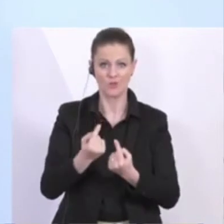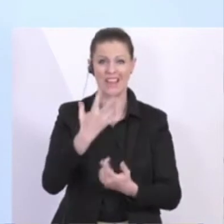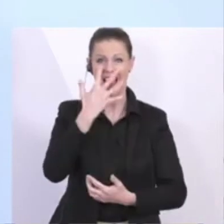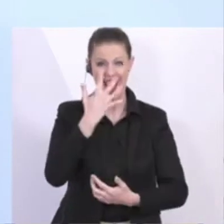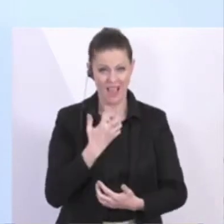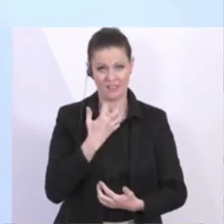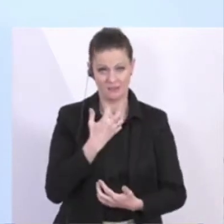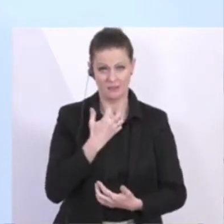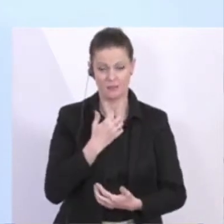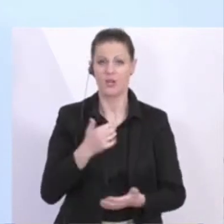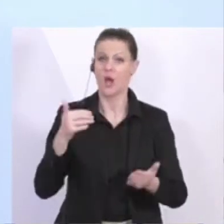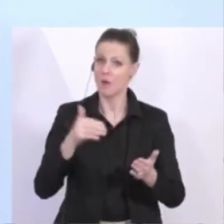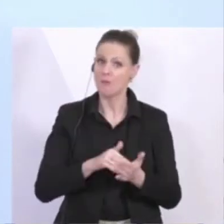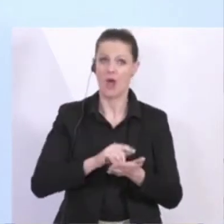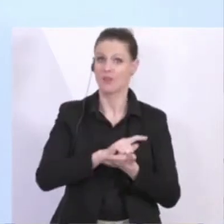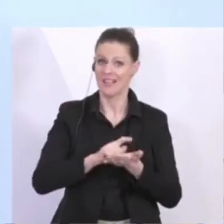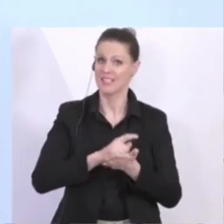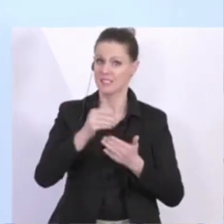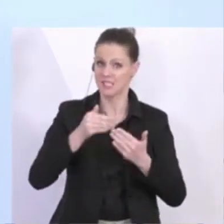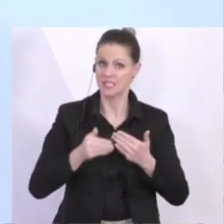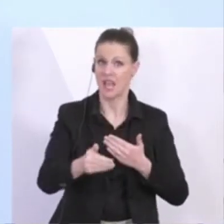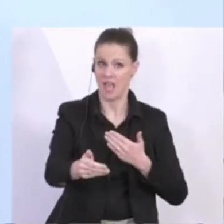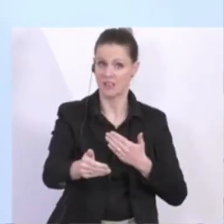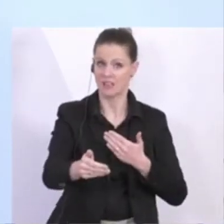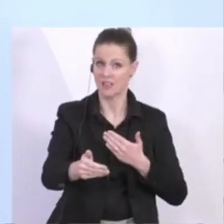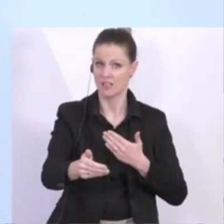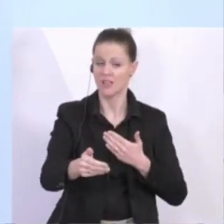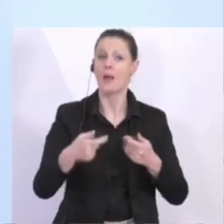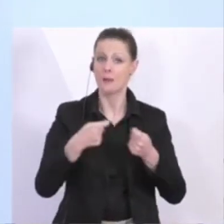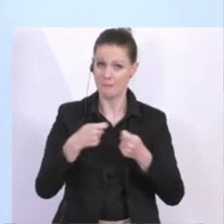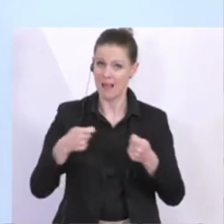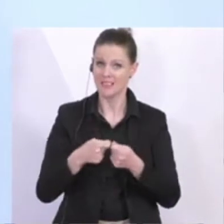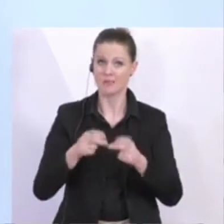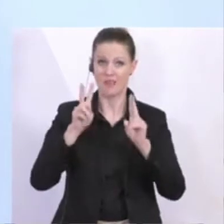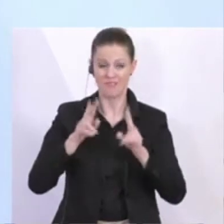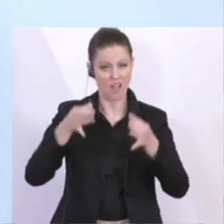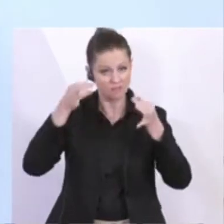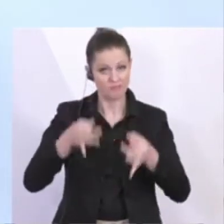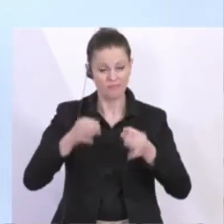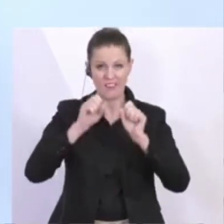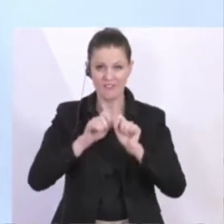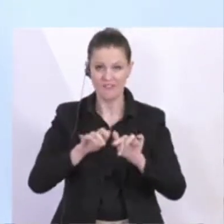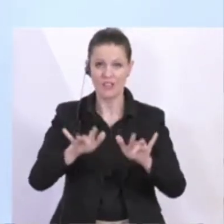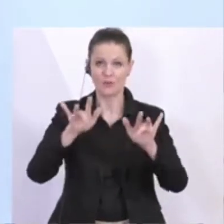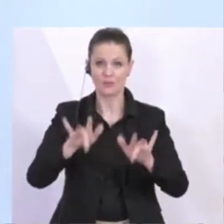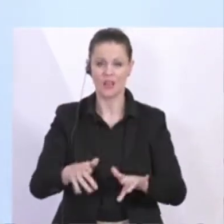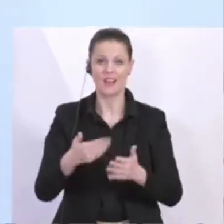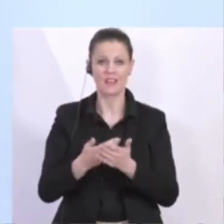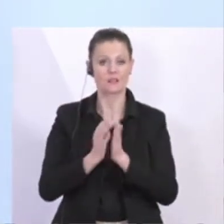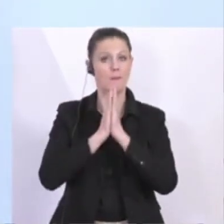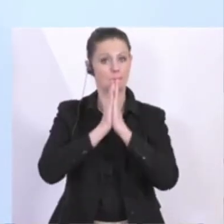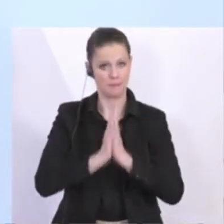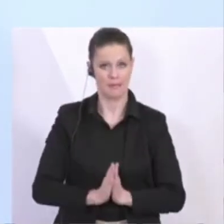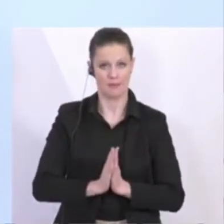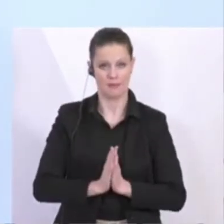dauert definitiv noch, bis unsere Maßnahmen greifen werden. Daher die große Bitte an